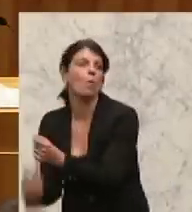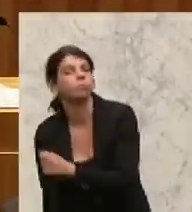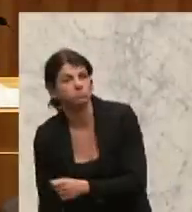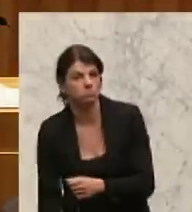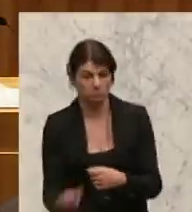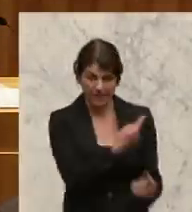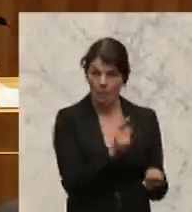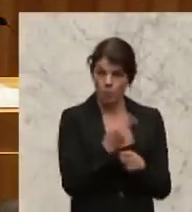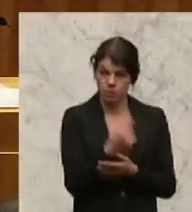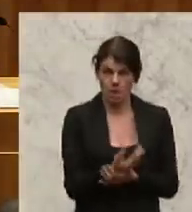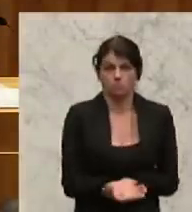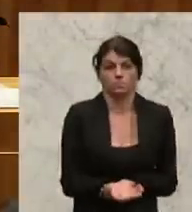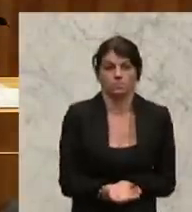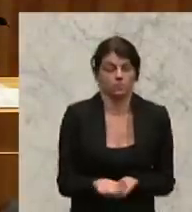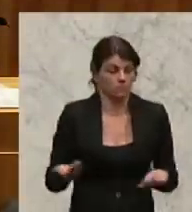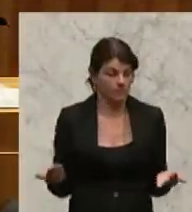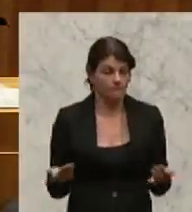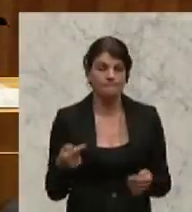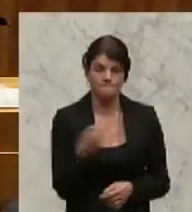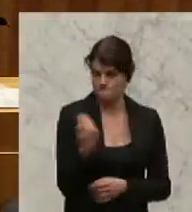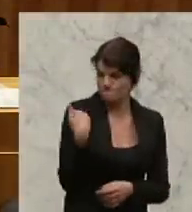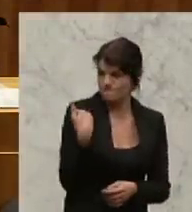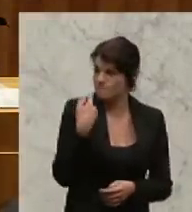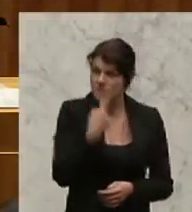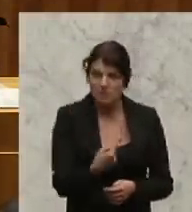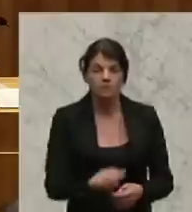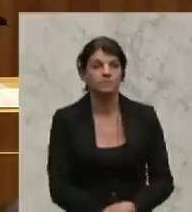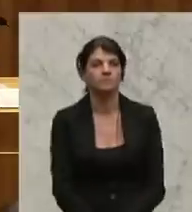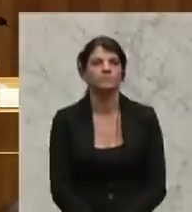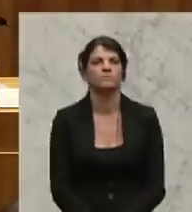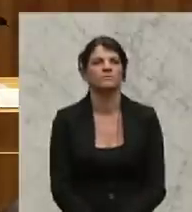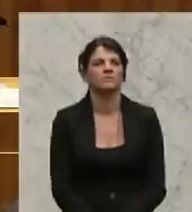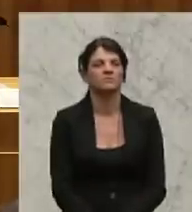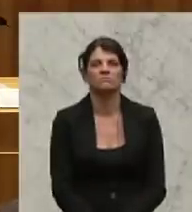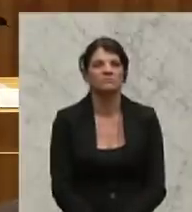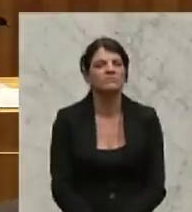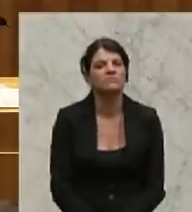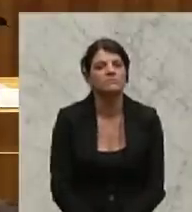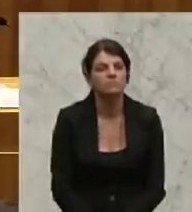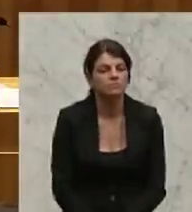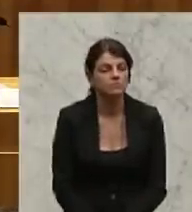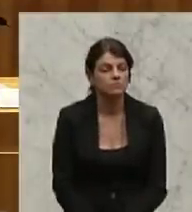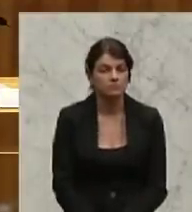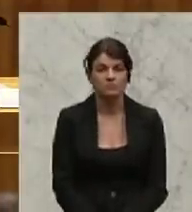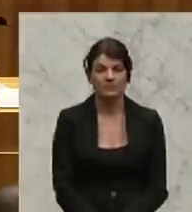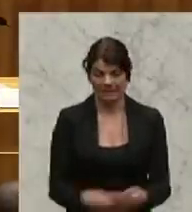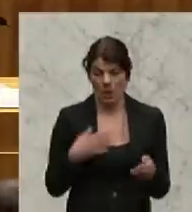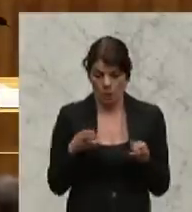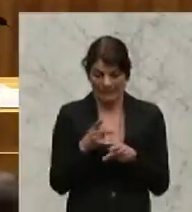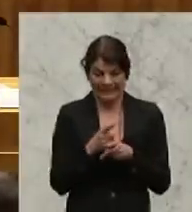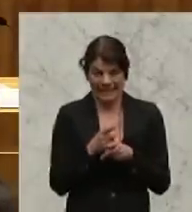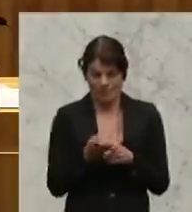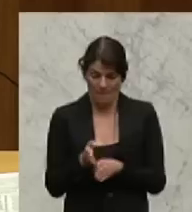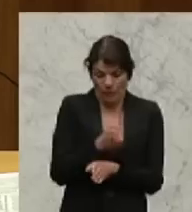Sie haben gesagt, vorher noch, das ist alles in kurzen Abstand, die